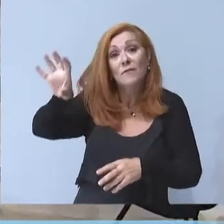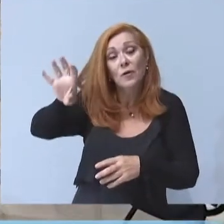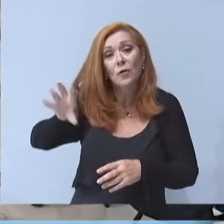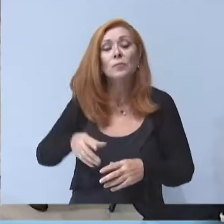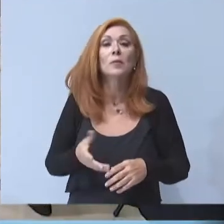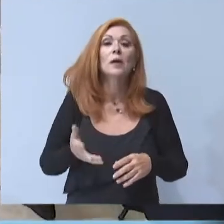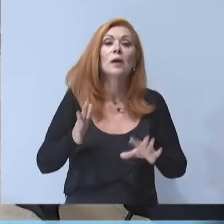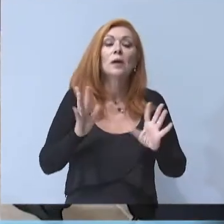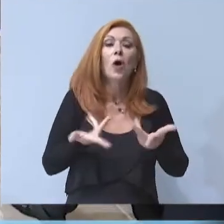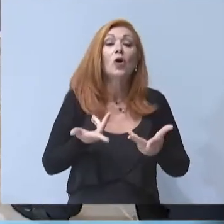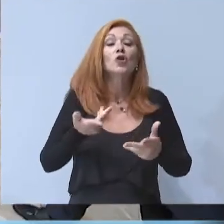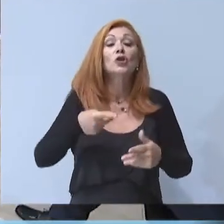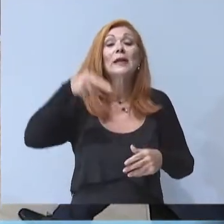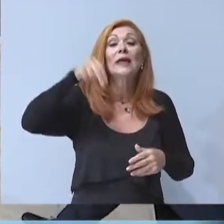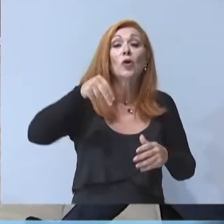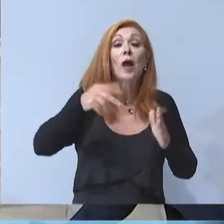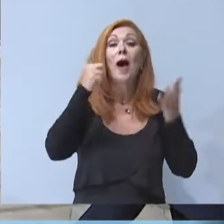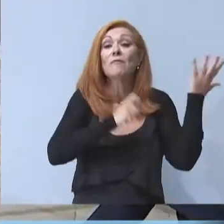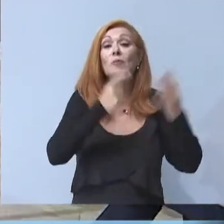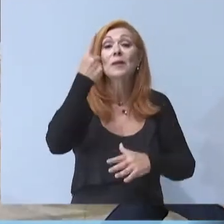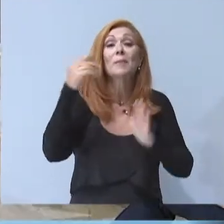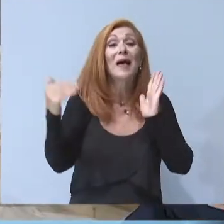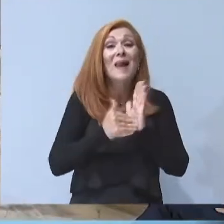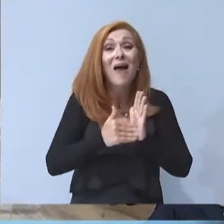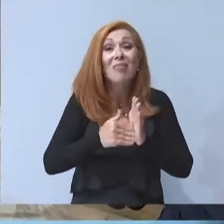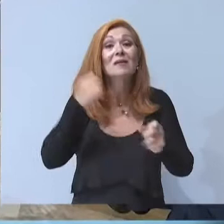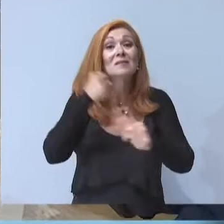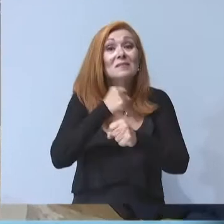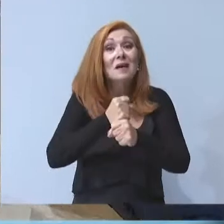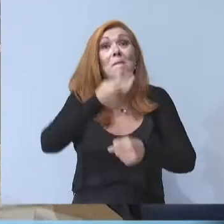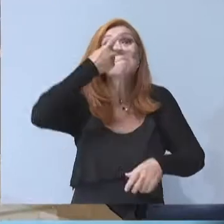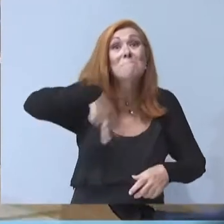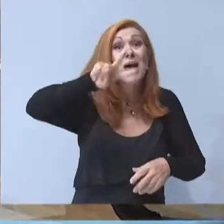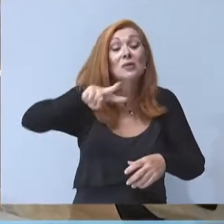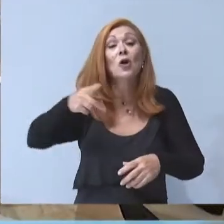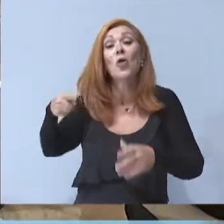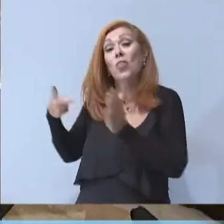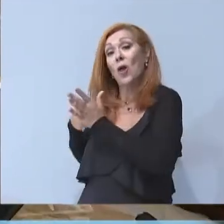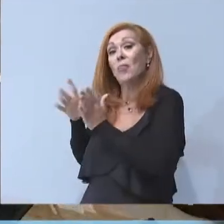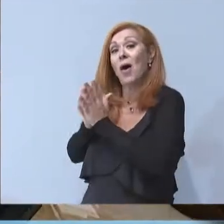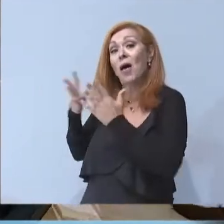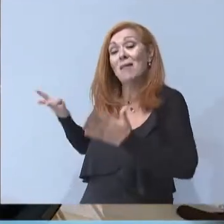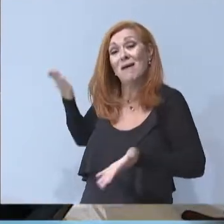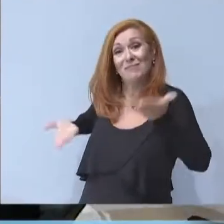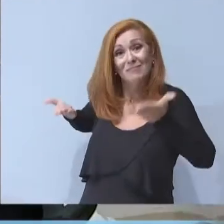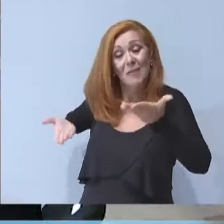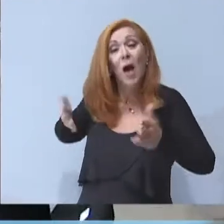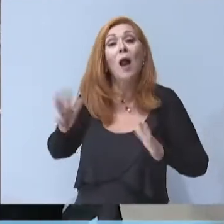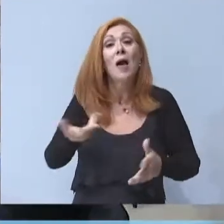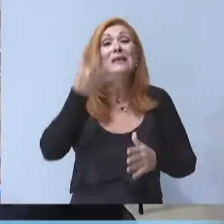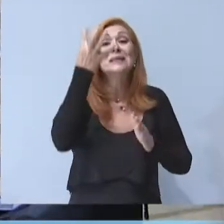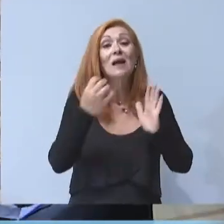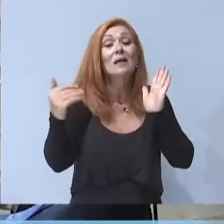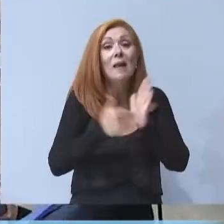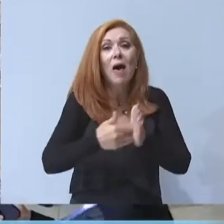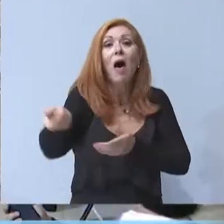ότι είχαμε τον Ιούνιο 71.000 περισσότερους εργαζομένους από το 2019, αλλά και 40.000 περισσότερες